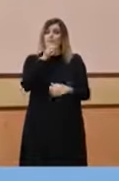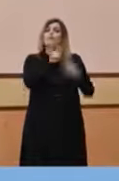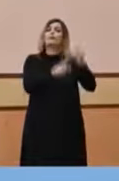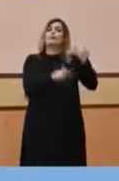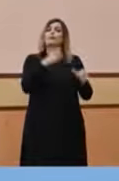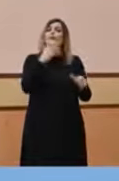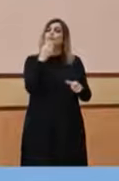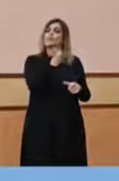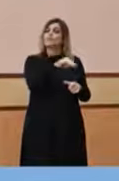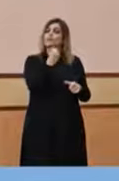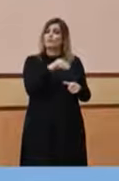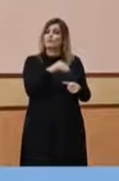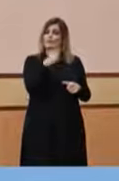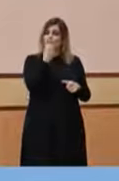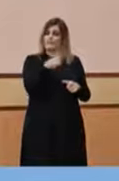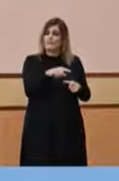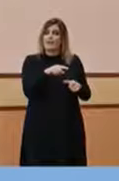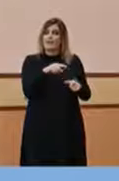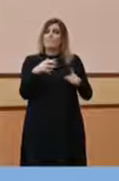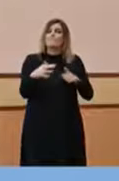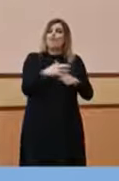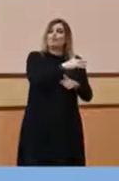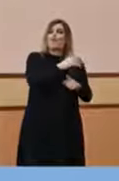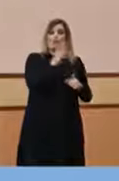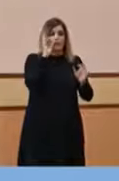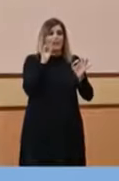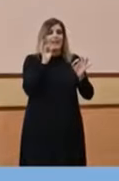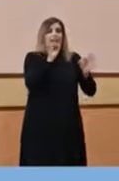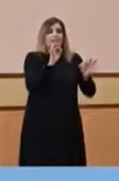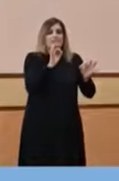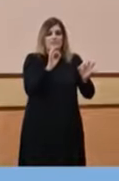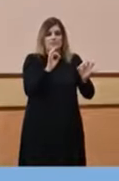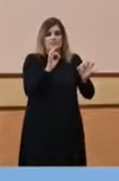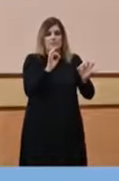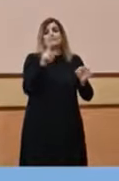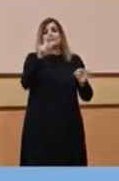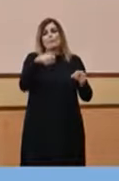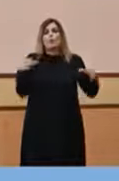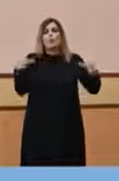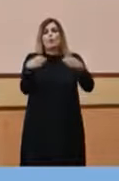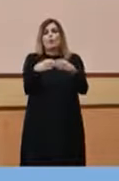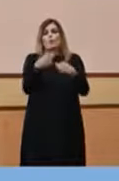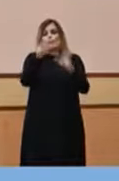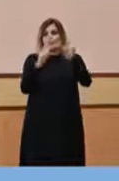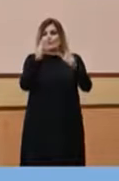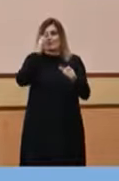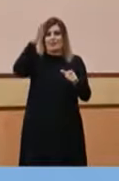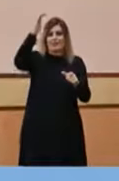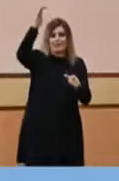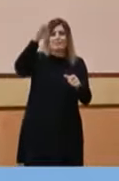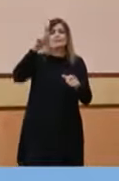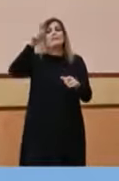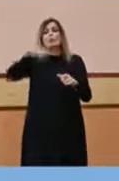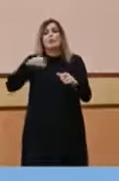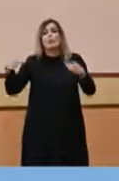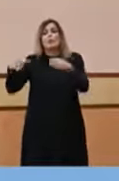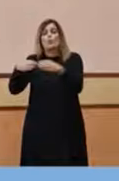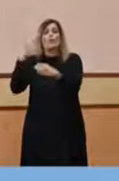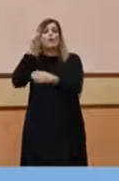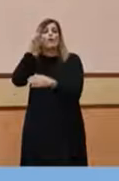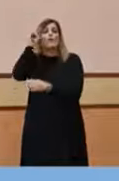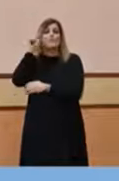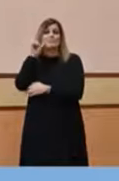joves hem vist que aquí hem d'augmentar molt, evidentment totes les persones grans. Les dones embarassades, sobretot, és molt important